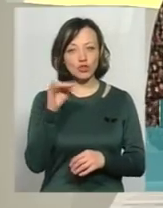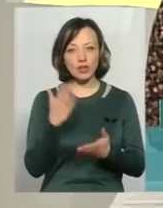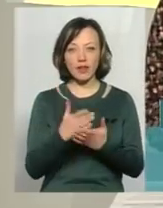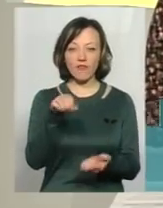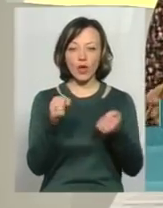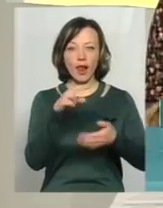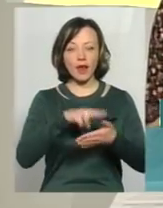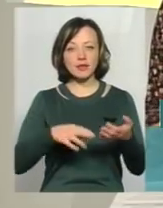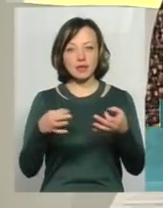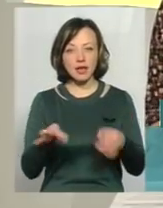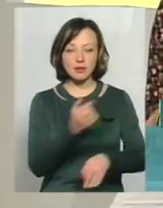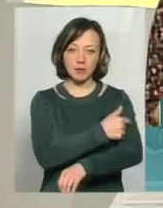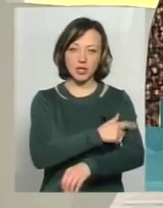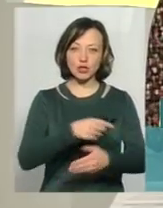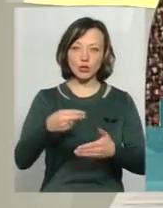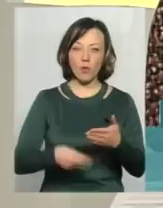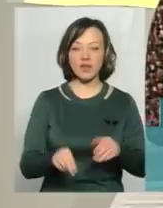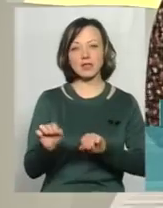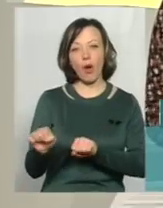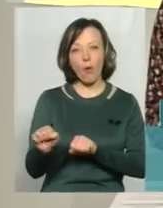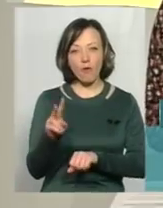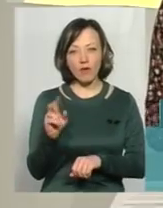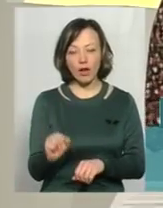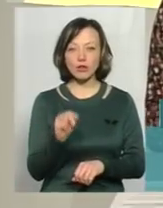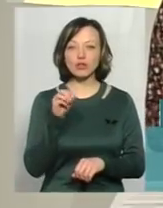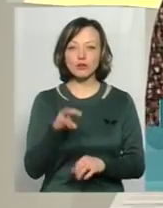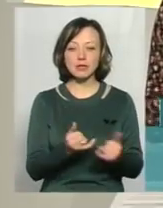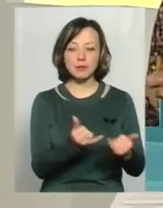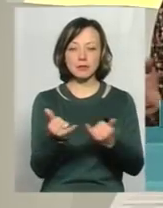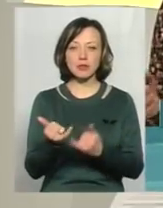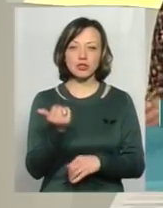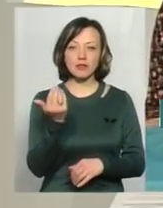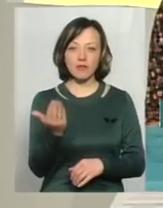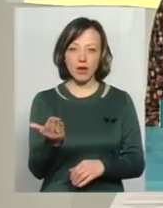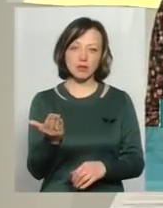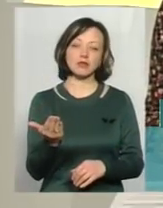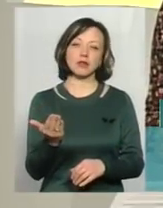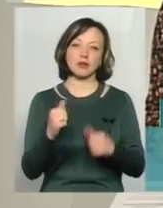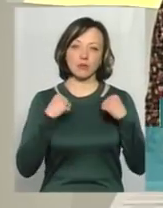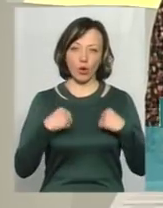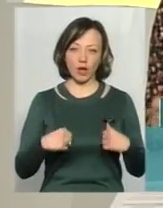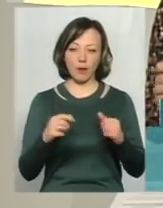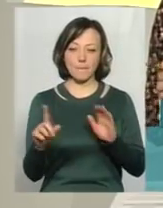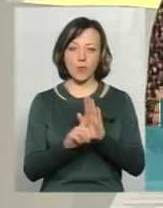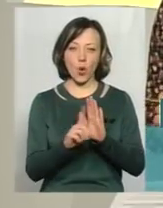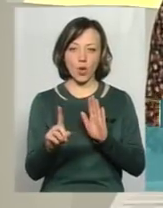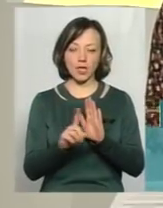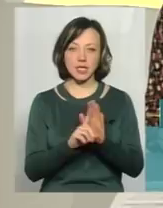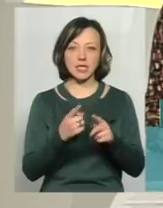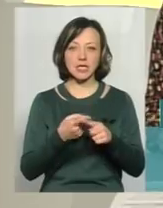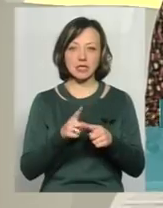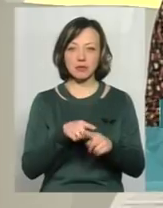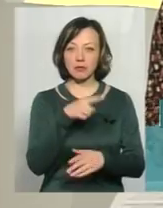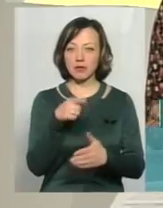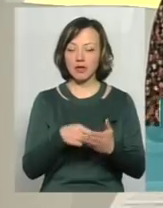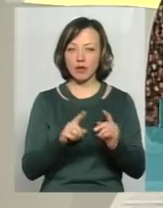ліцензія, медична довідка, страховка, чим забезпечений ваш безпечний проїзд. Ці питання